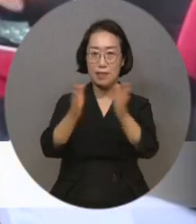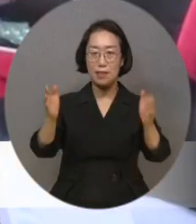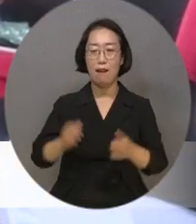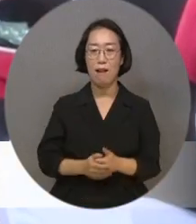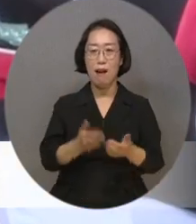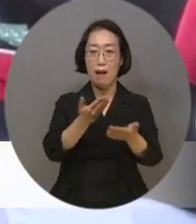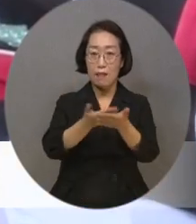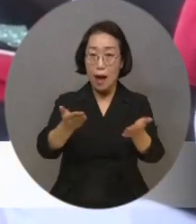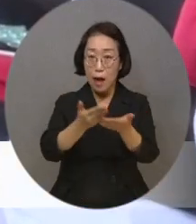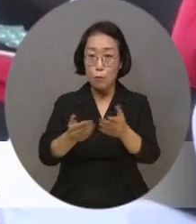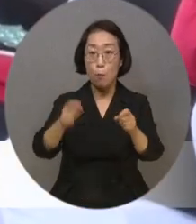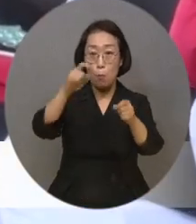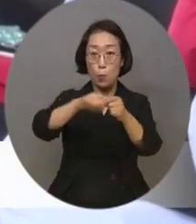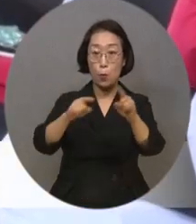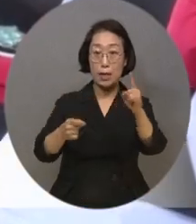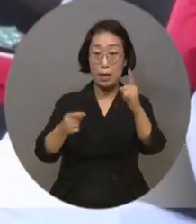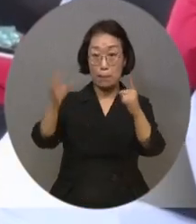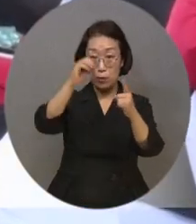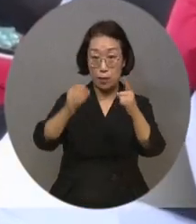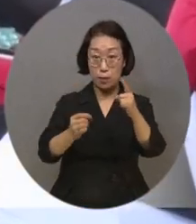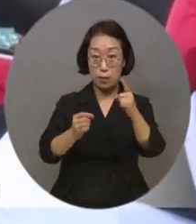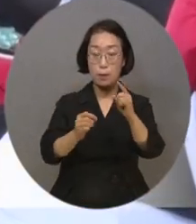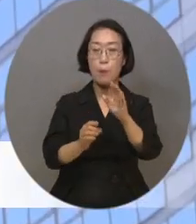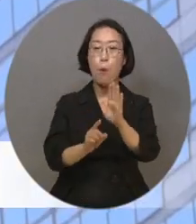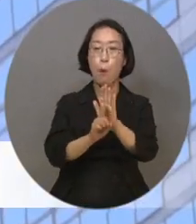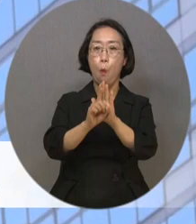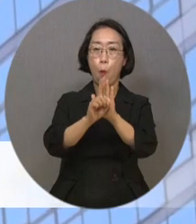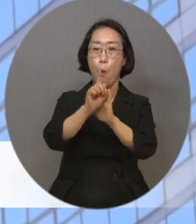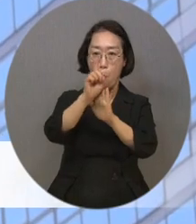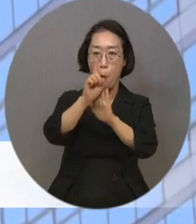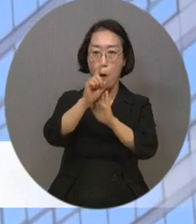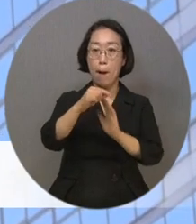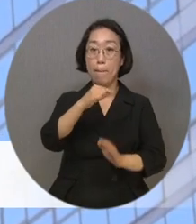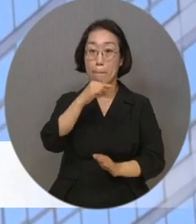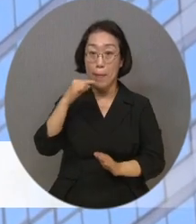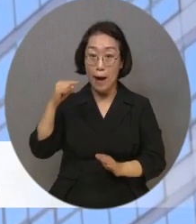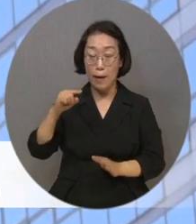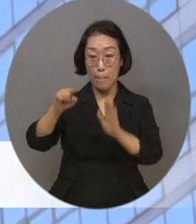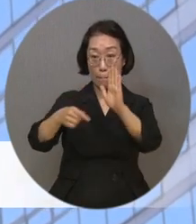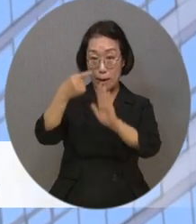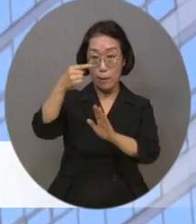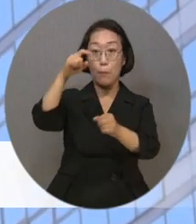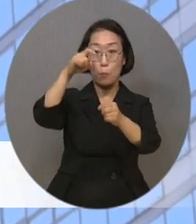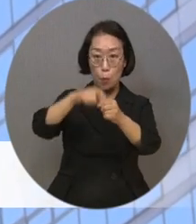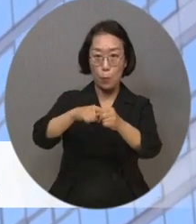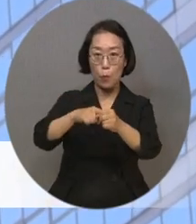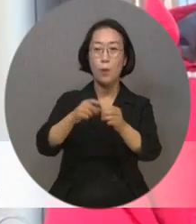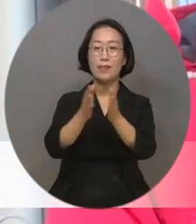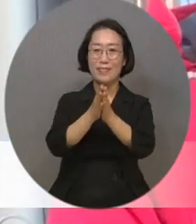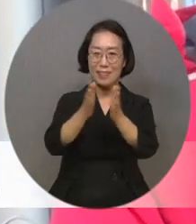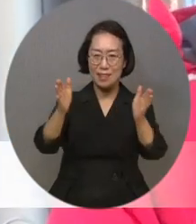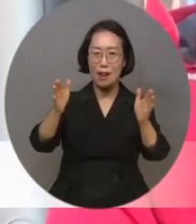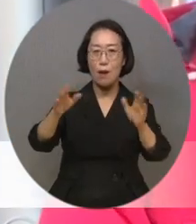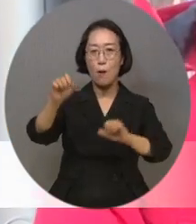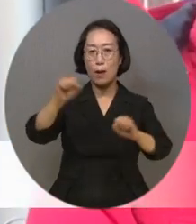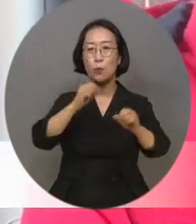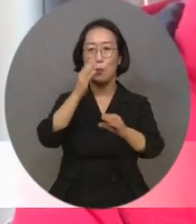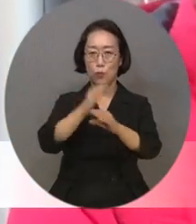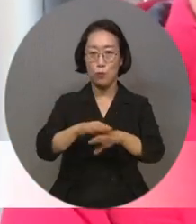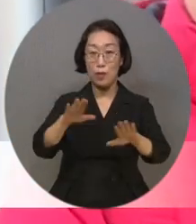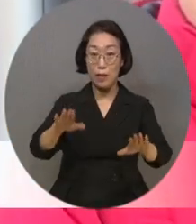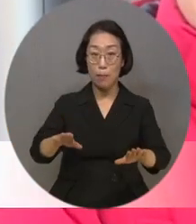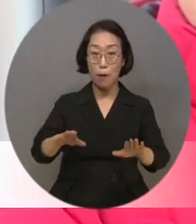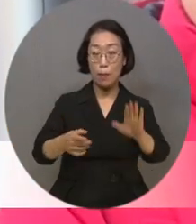목표액 1%가 모일 때마다 사랑의 온도 1도로 표시돼 100도를 달성하기 위한 대장정을 펼칩니다. 이번